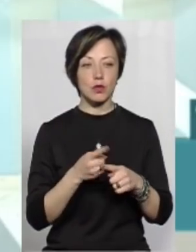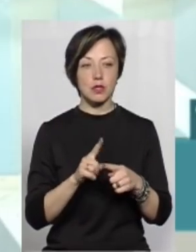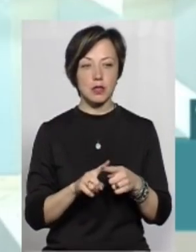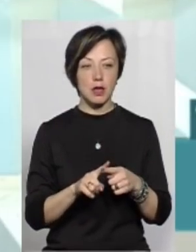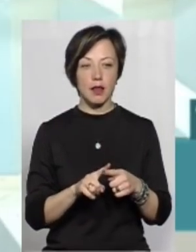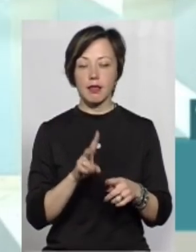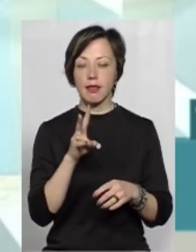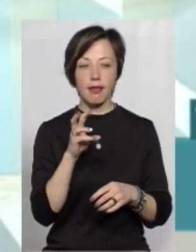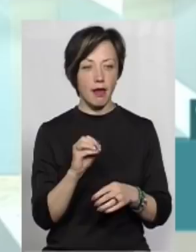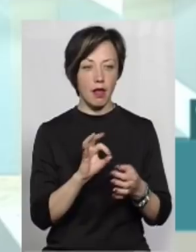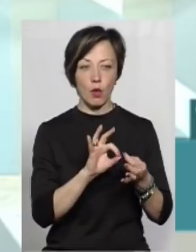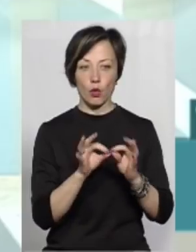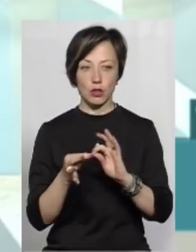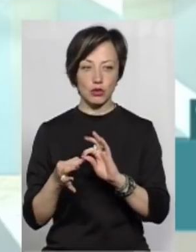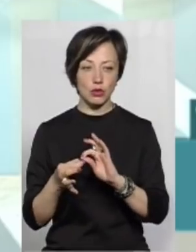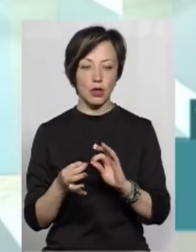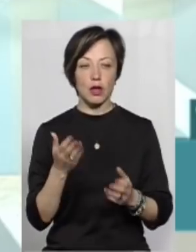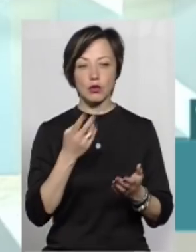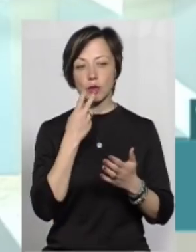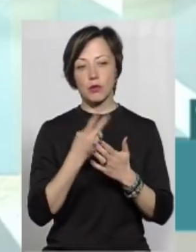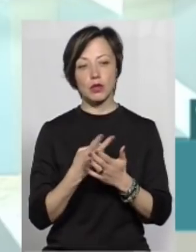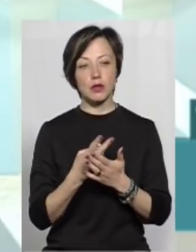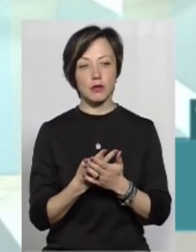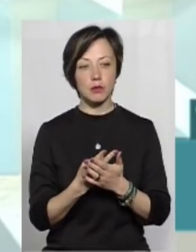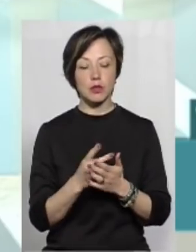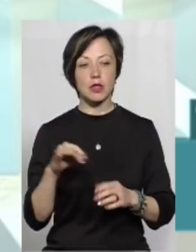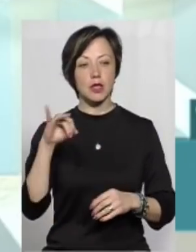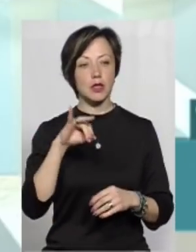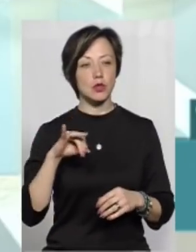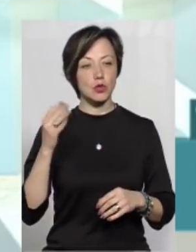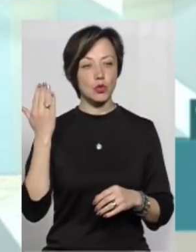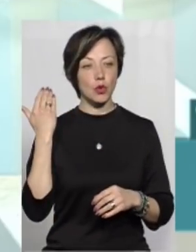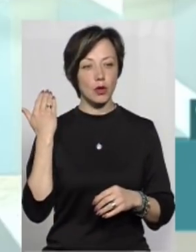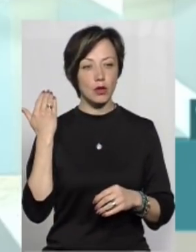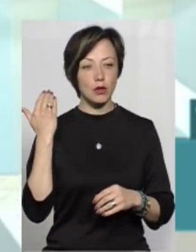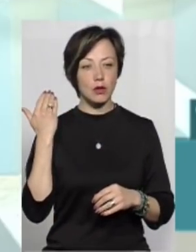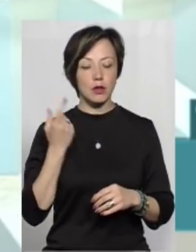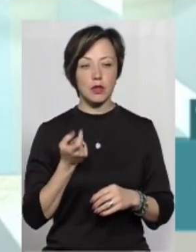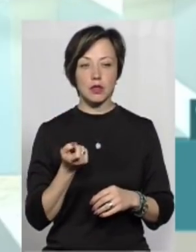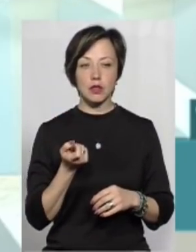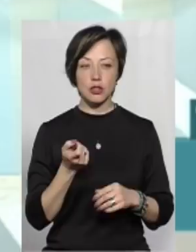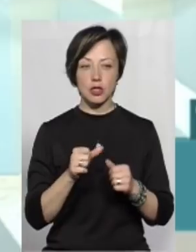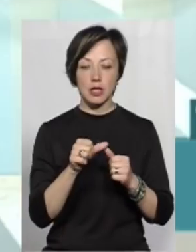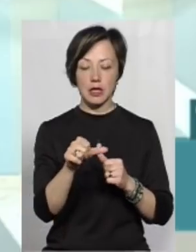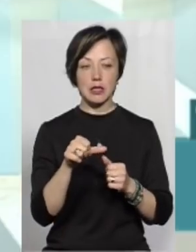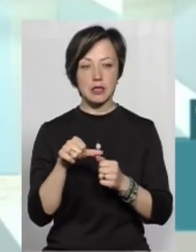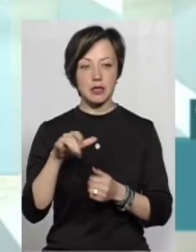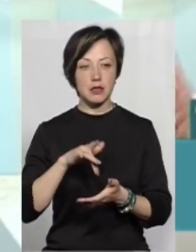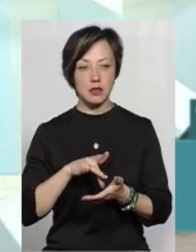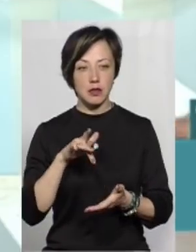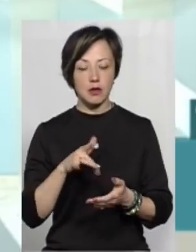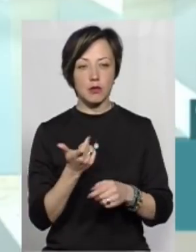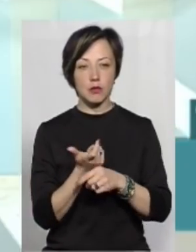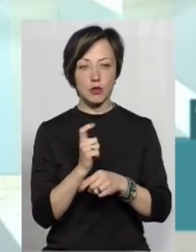алогічно. Я вам скажу, якщо ми подивимося історію, трішки децентралізацію і